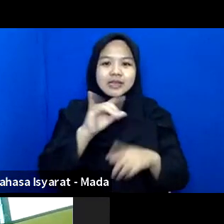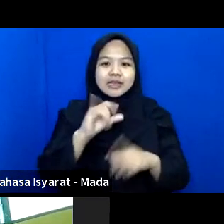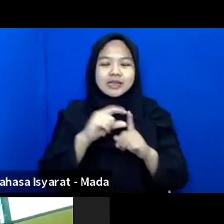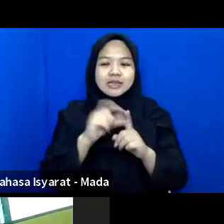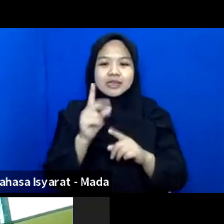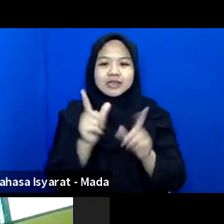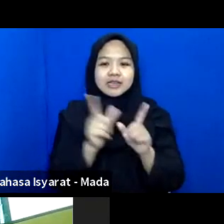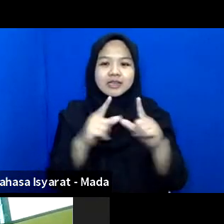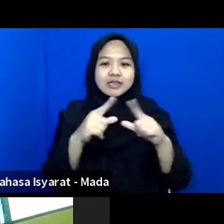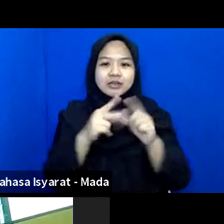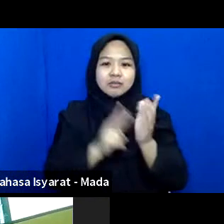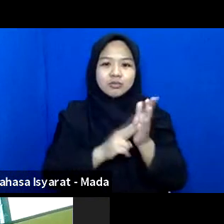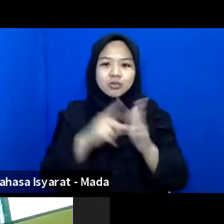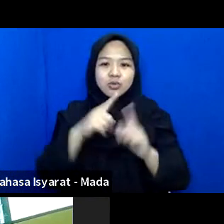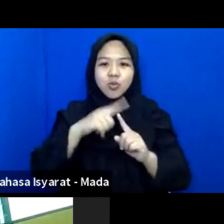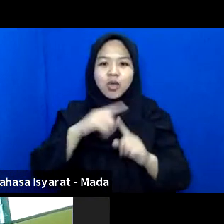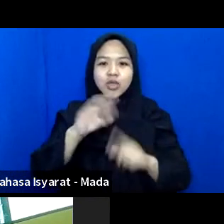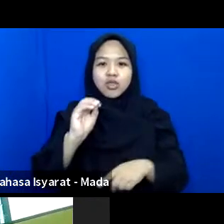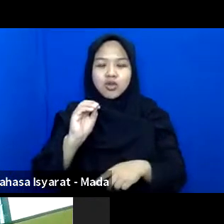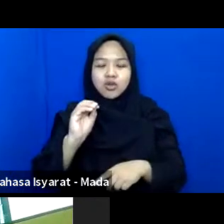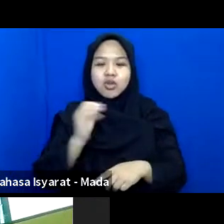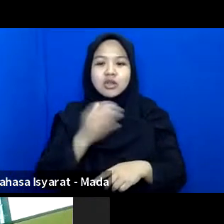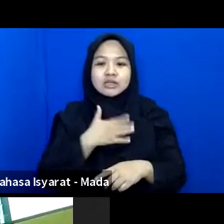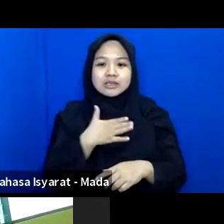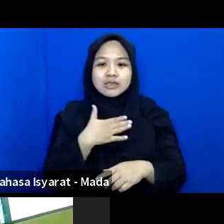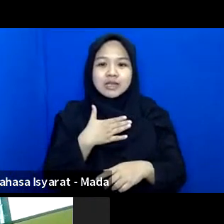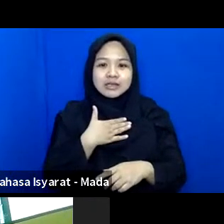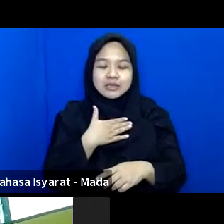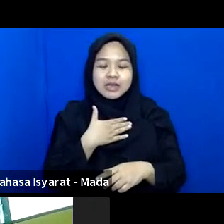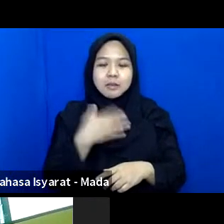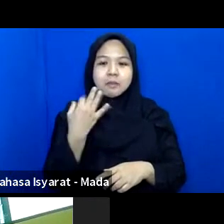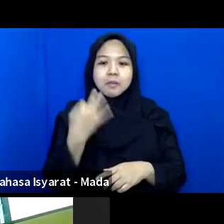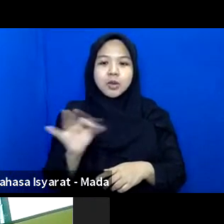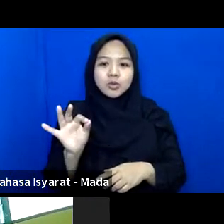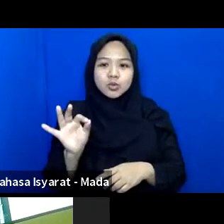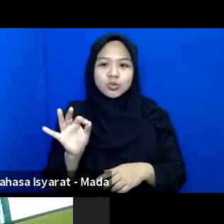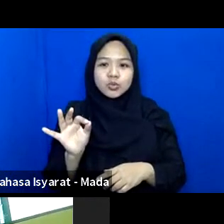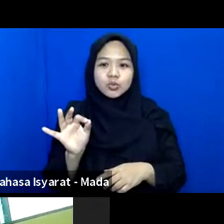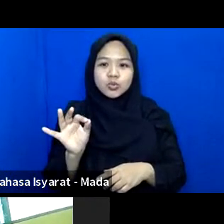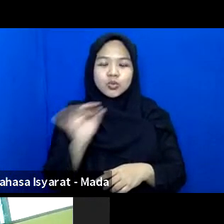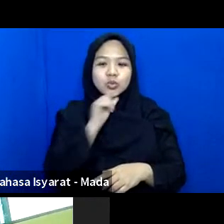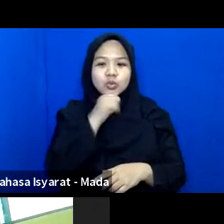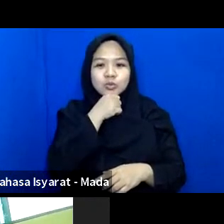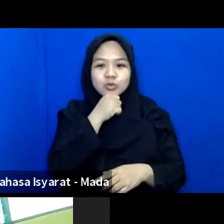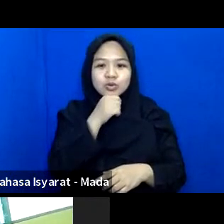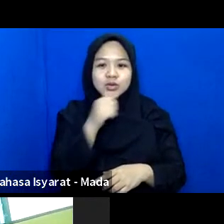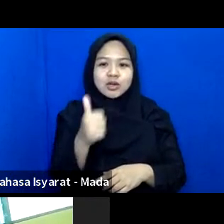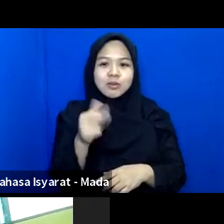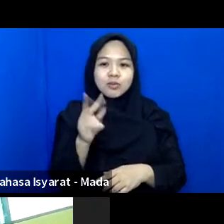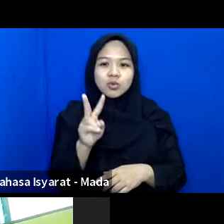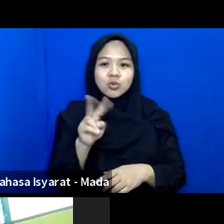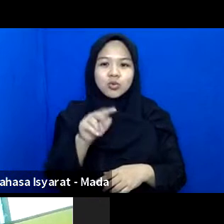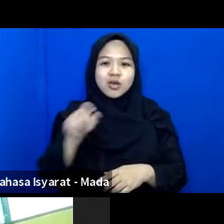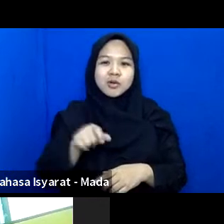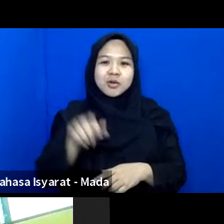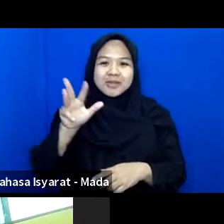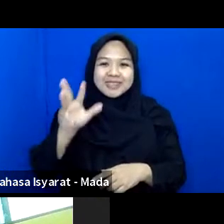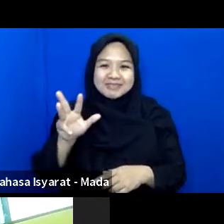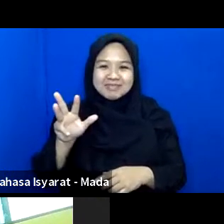Saya Pak Edi Ya Betulan baru Umur 62,9